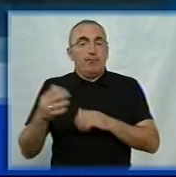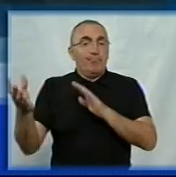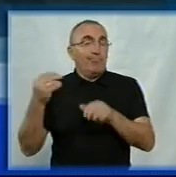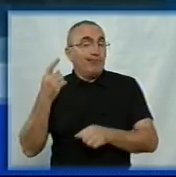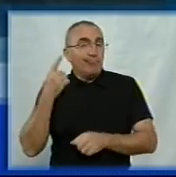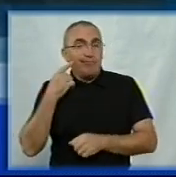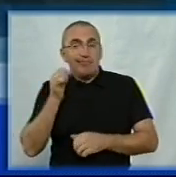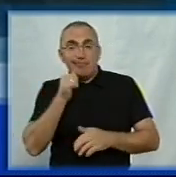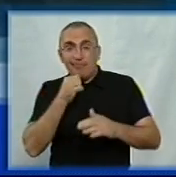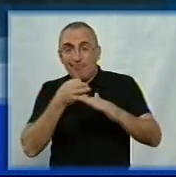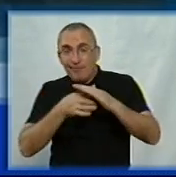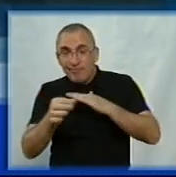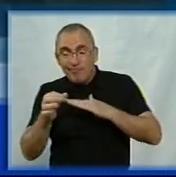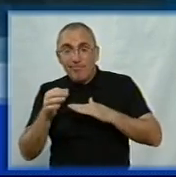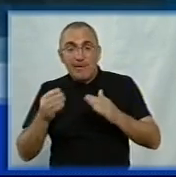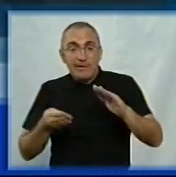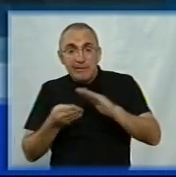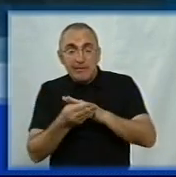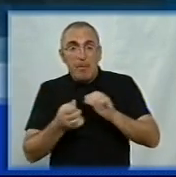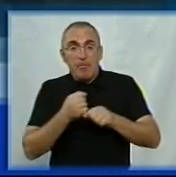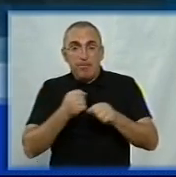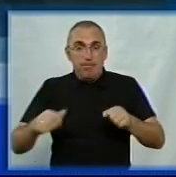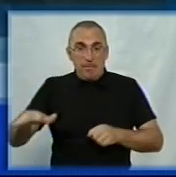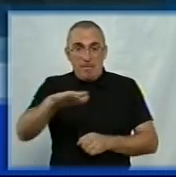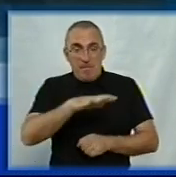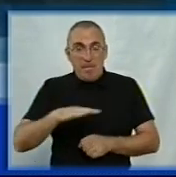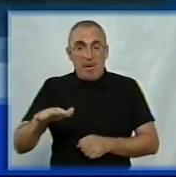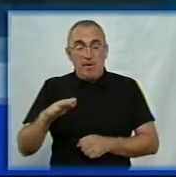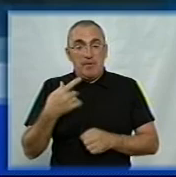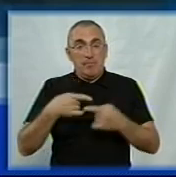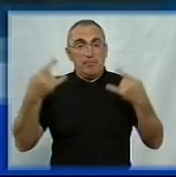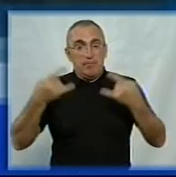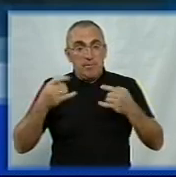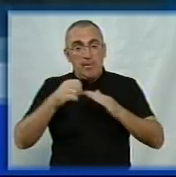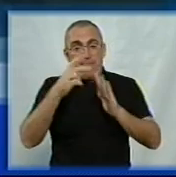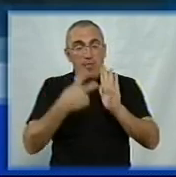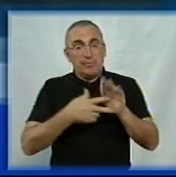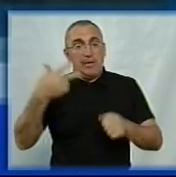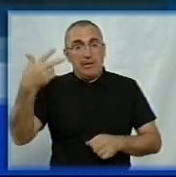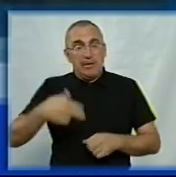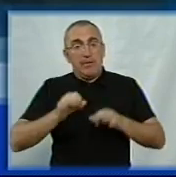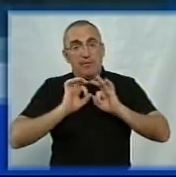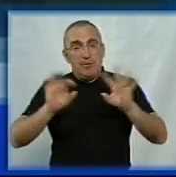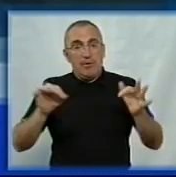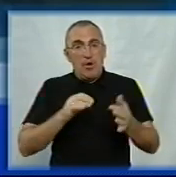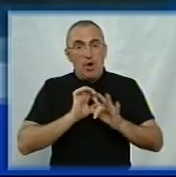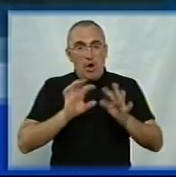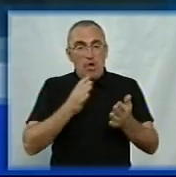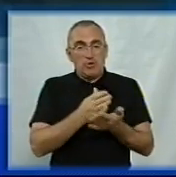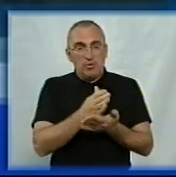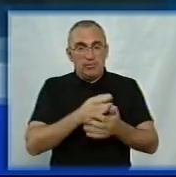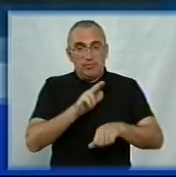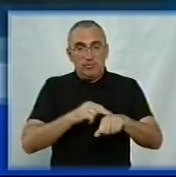анонімне повідомлення про замінування площі Героїв Майдану у Кропивницькому. Про це Суспільному о 18.30 розповіла речниця поліції